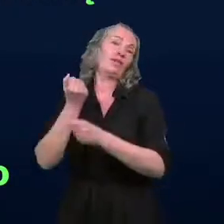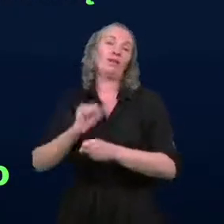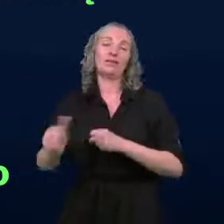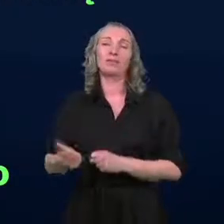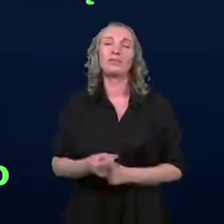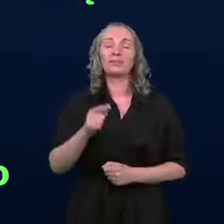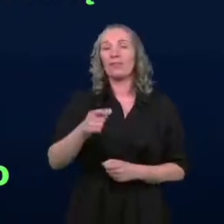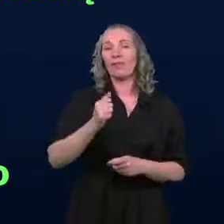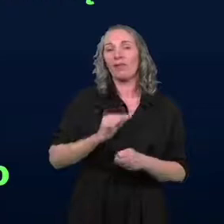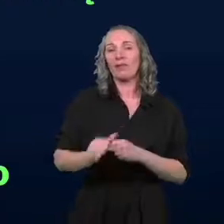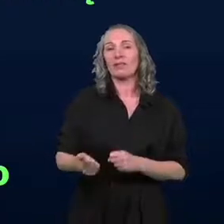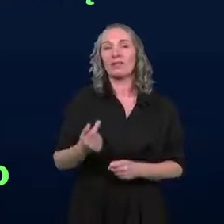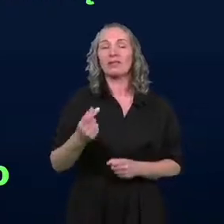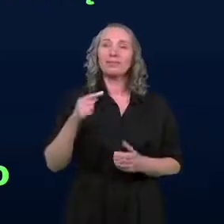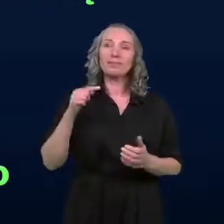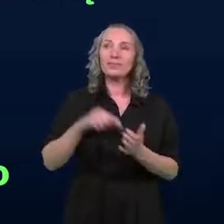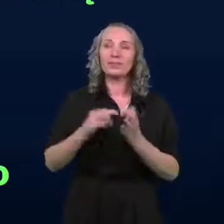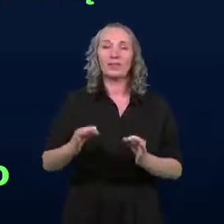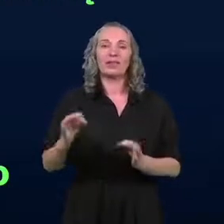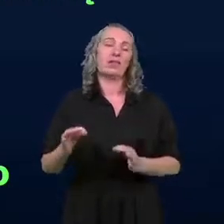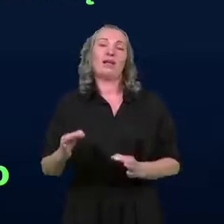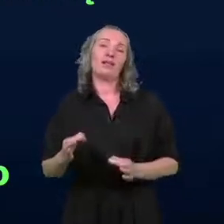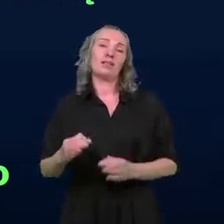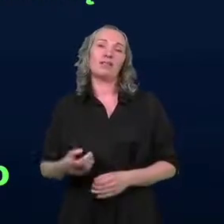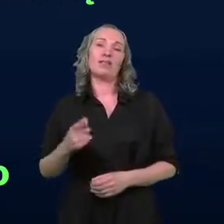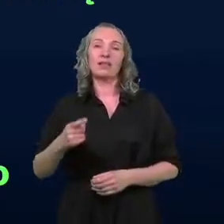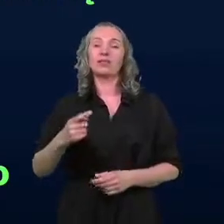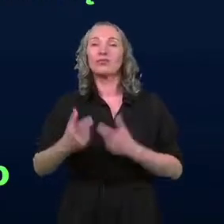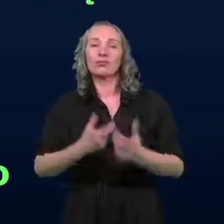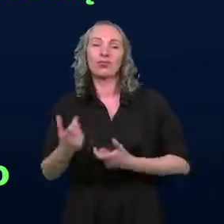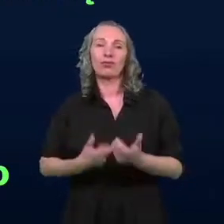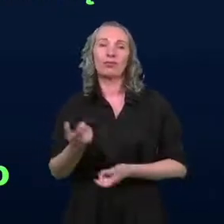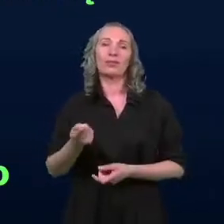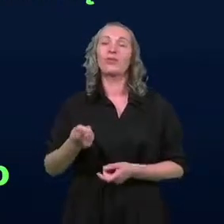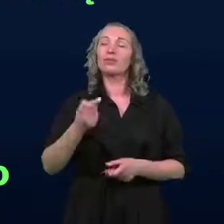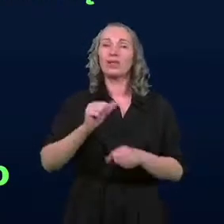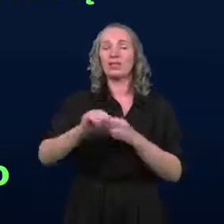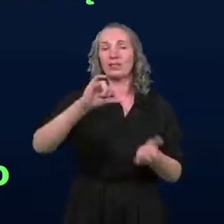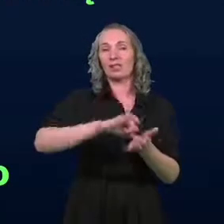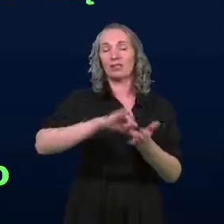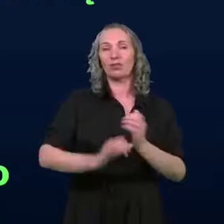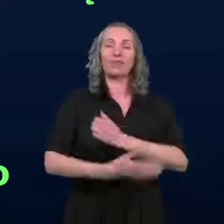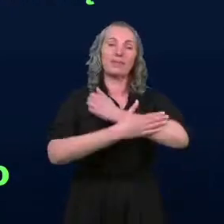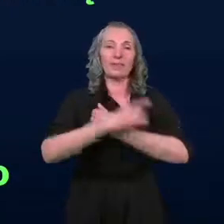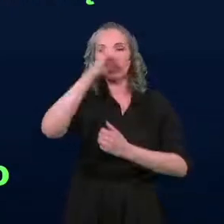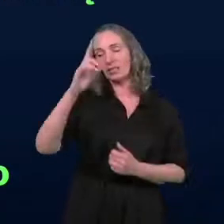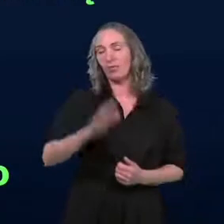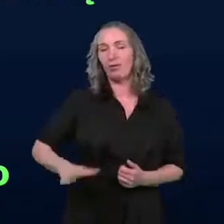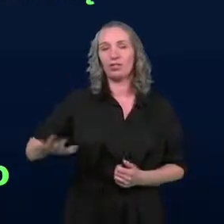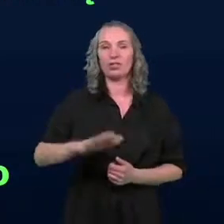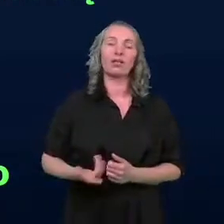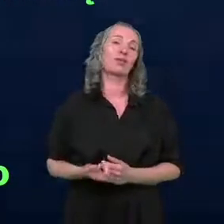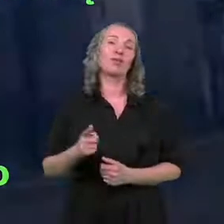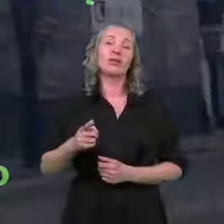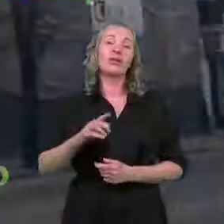o takich rzeczy, kwestii aktualnych, które w tej chwili są realizowane, no to chociażby Centrum Wsparcia Społecznego. Przede